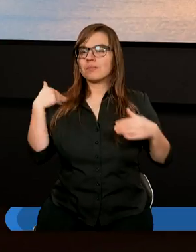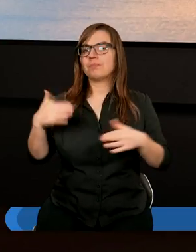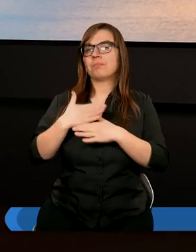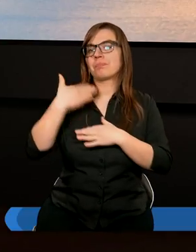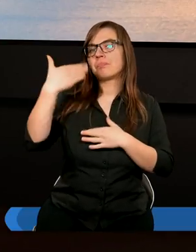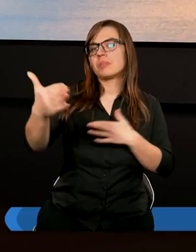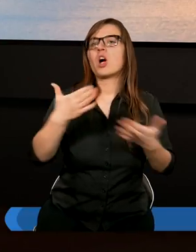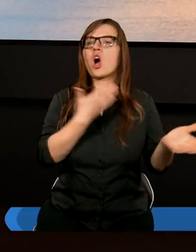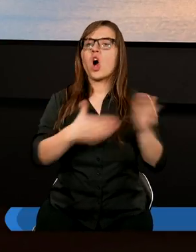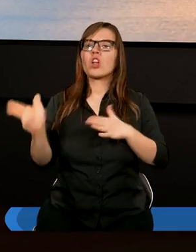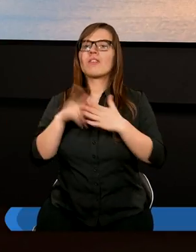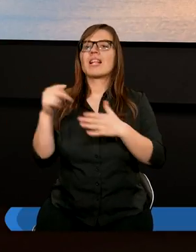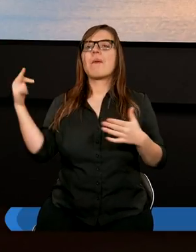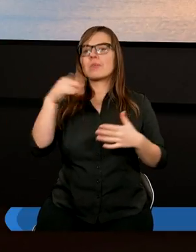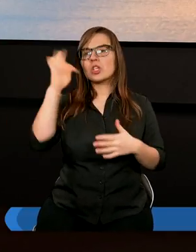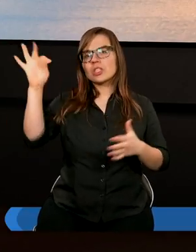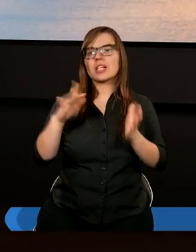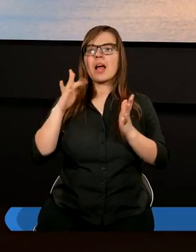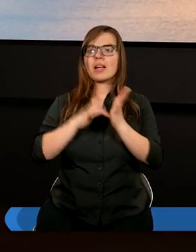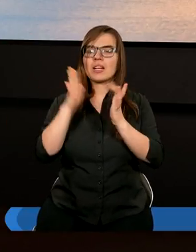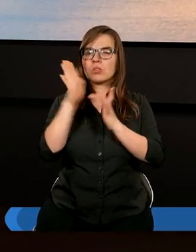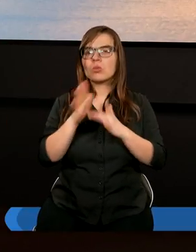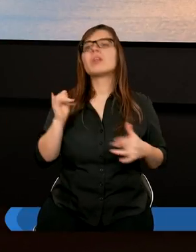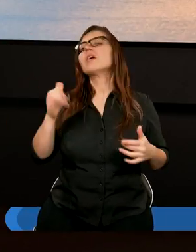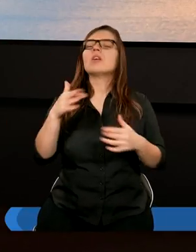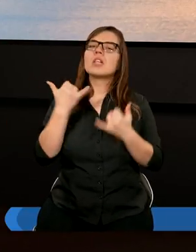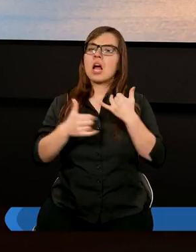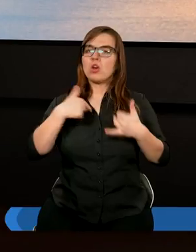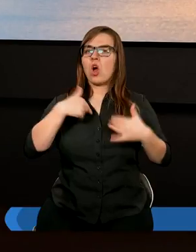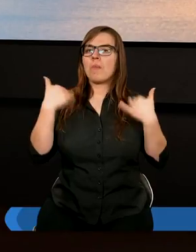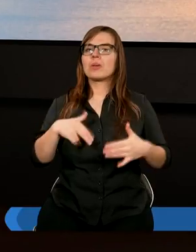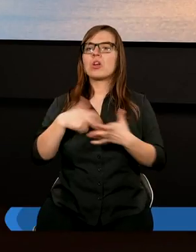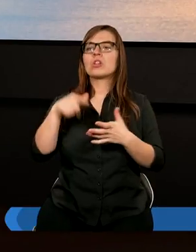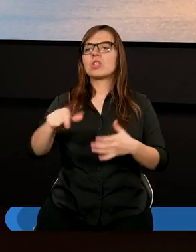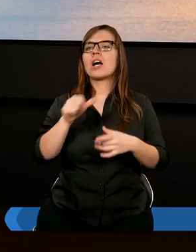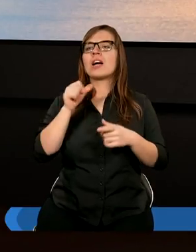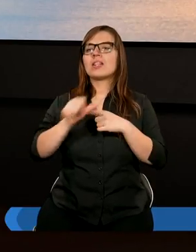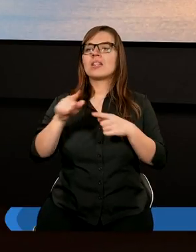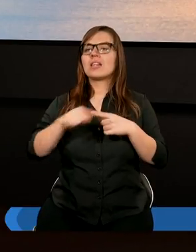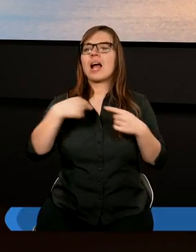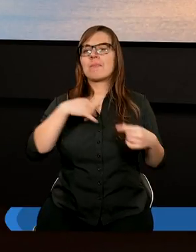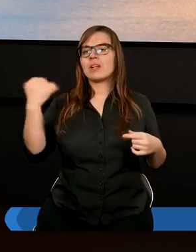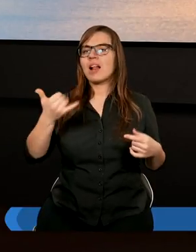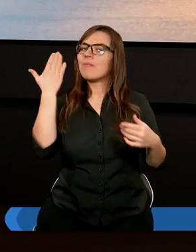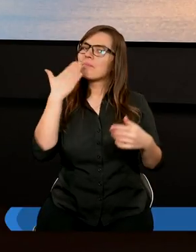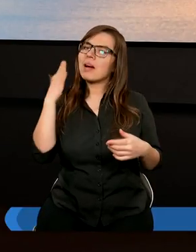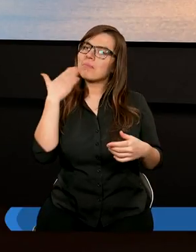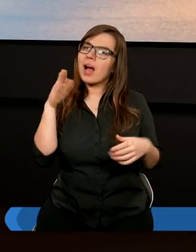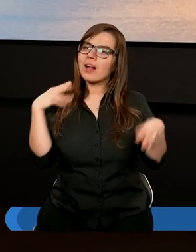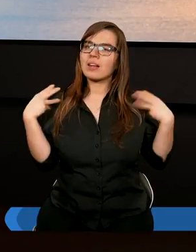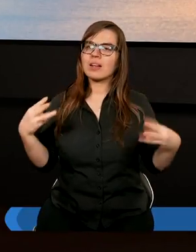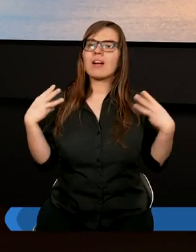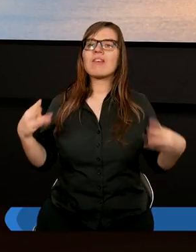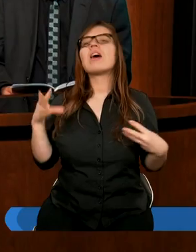byli gotowi na przyjście Pana. I tutaj, jeśli o mnie chodzi, to te słowa są dla mnie zawsze bardzo ważne,